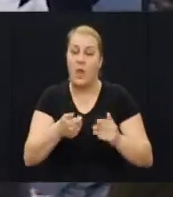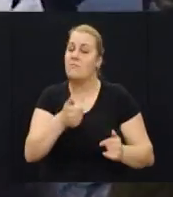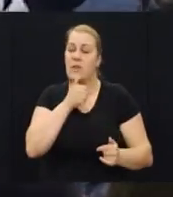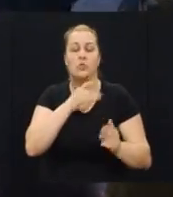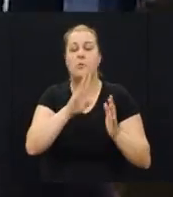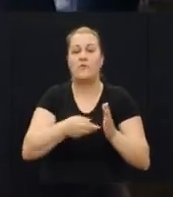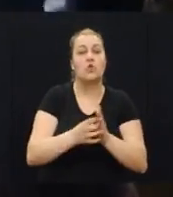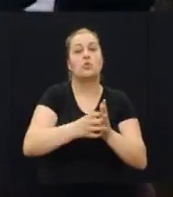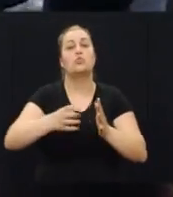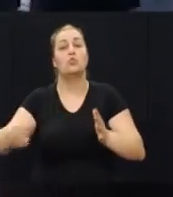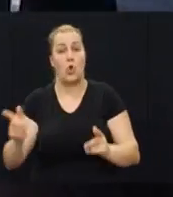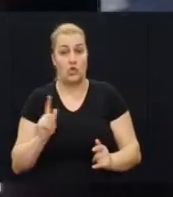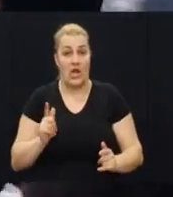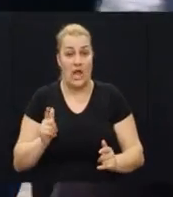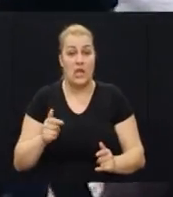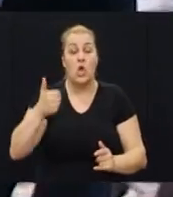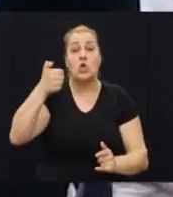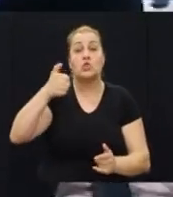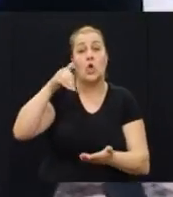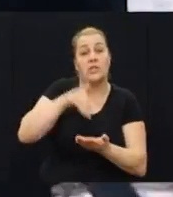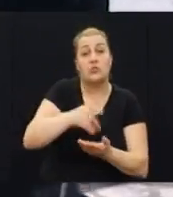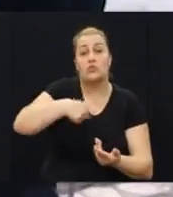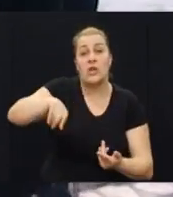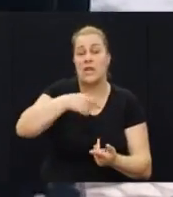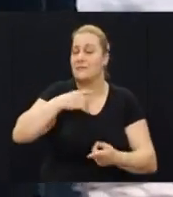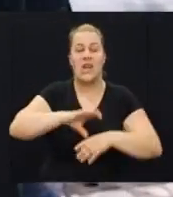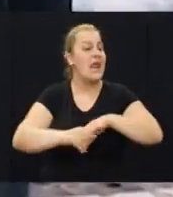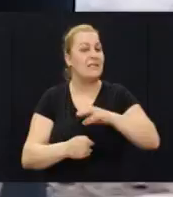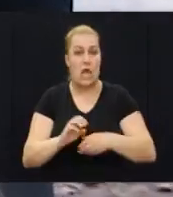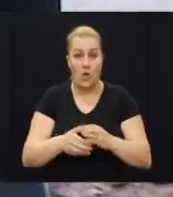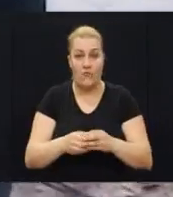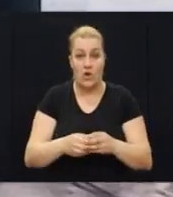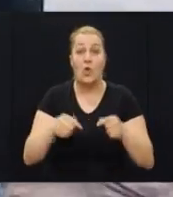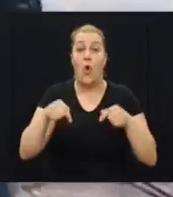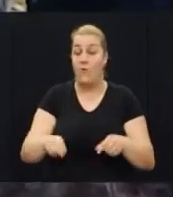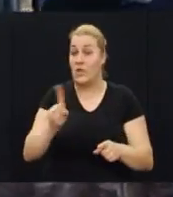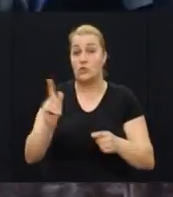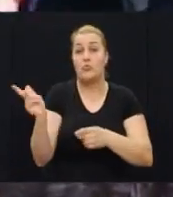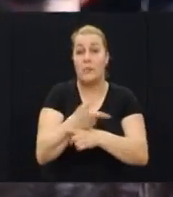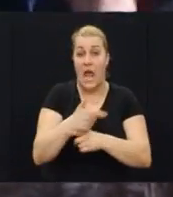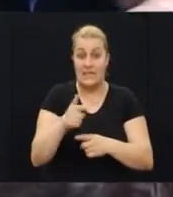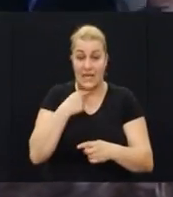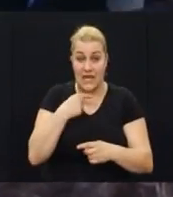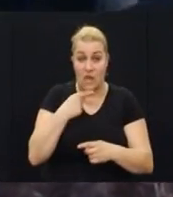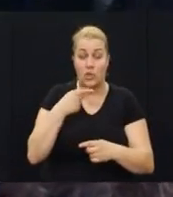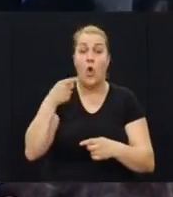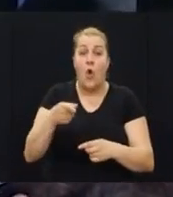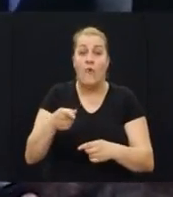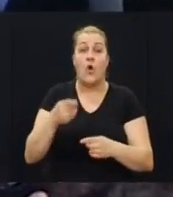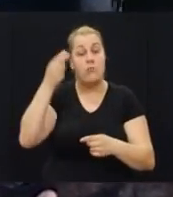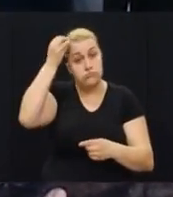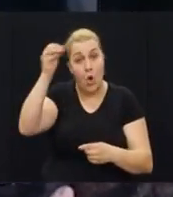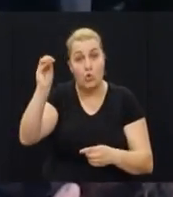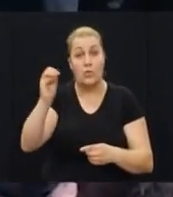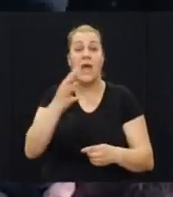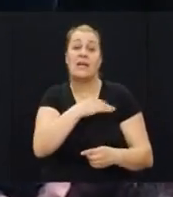dugo čekati. Stotine tisuća nas koji smo ovu državu stvorili, vrlo smo nezadovoljni. Ovo nisu moje prazne riječi, ovo je poruka hrvatskog naroda